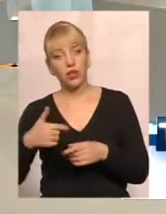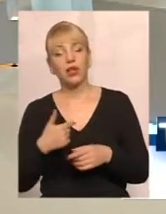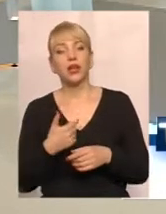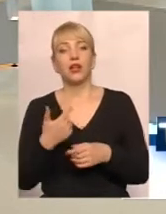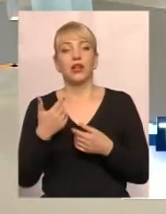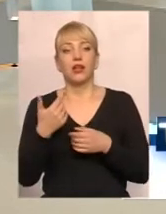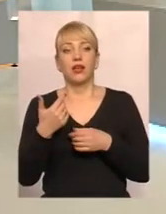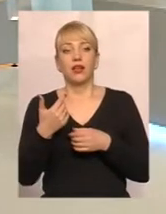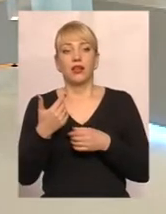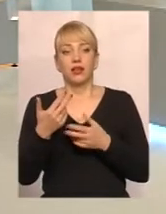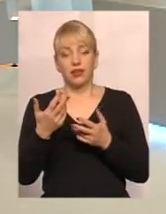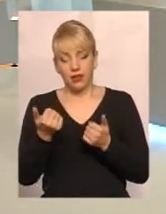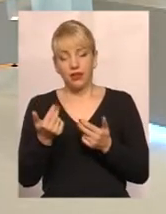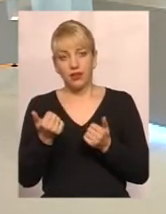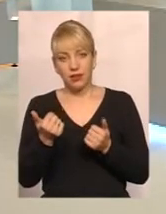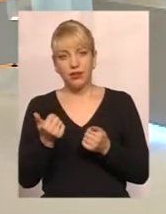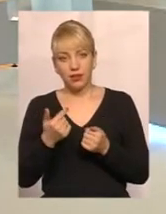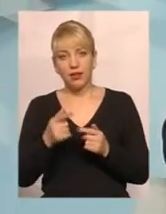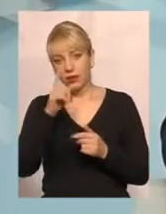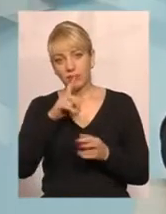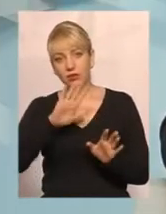вийшов, скажімо так,